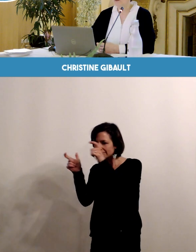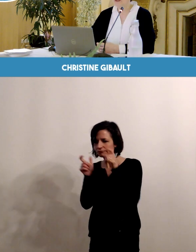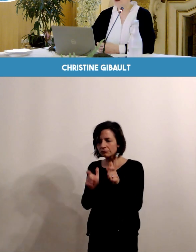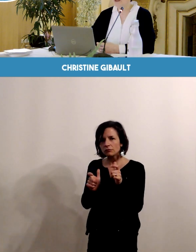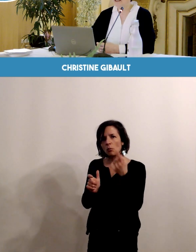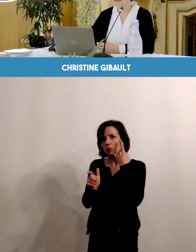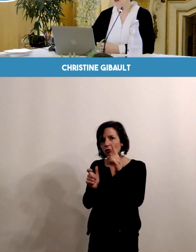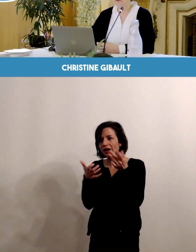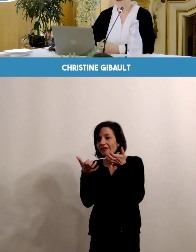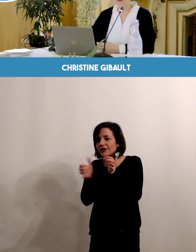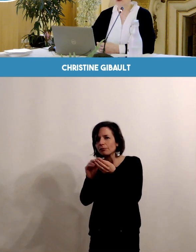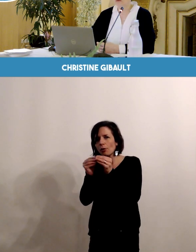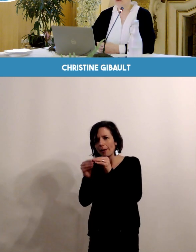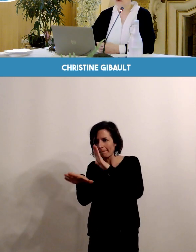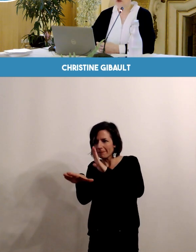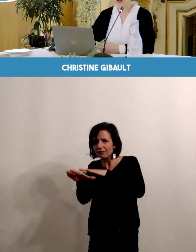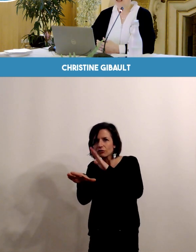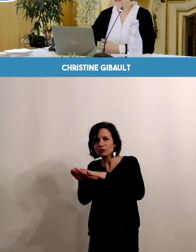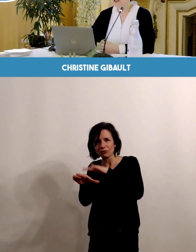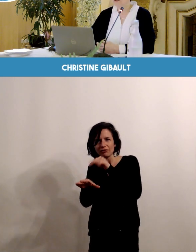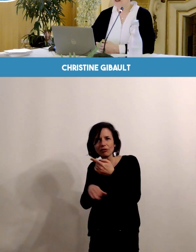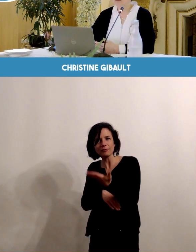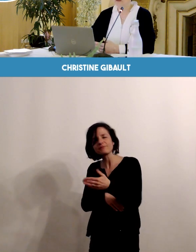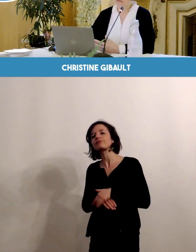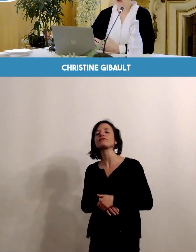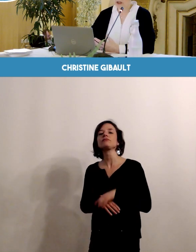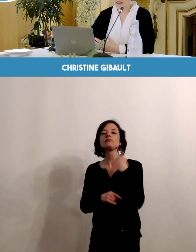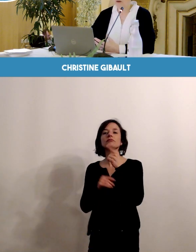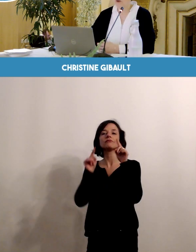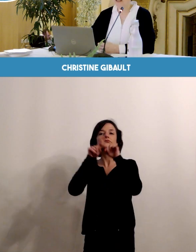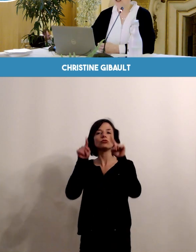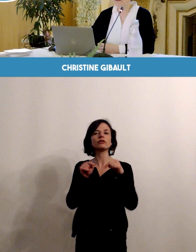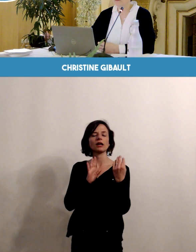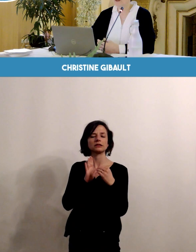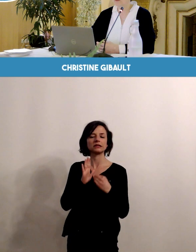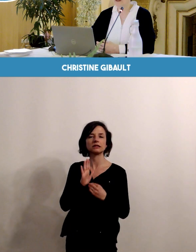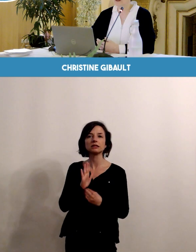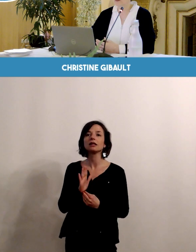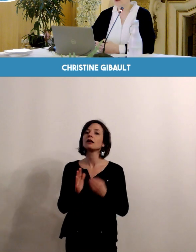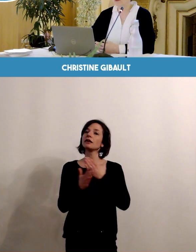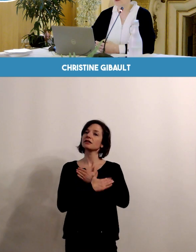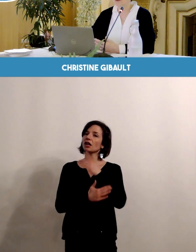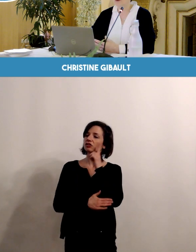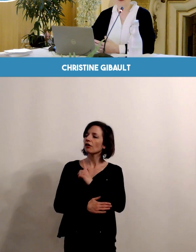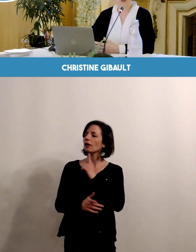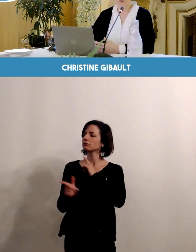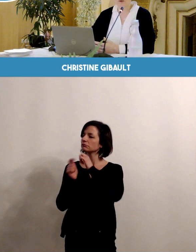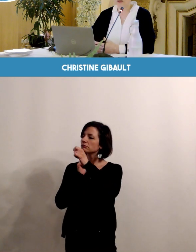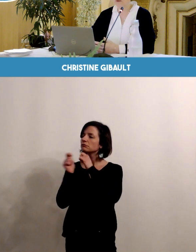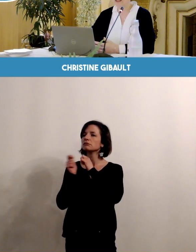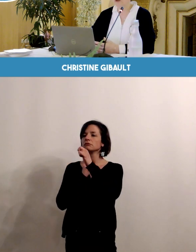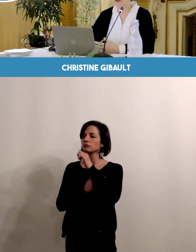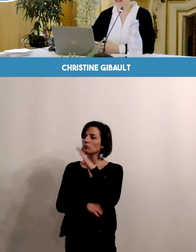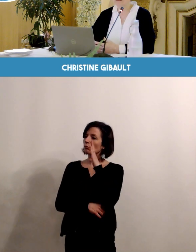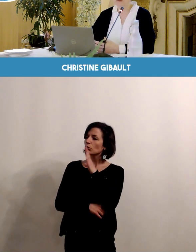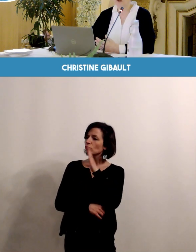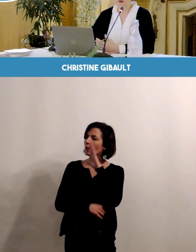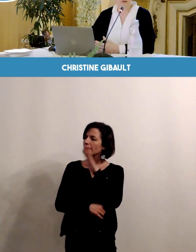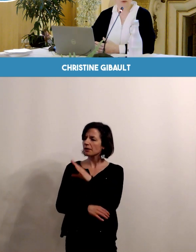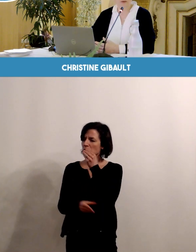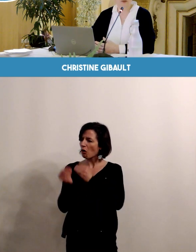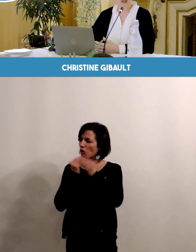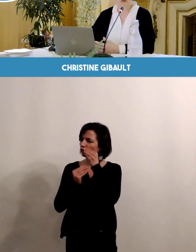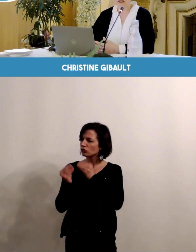Dans le bilan prénatal de prévention, la sage-femme, généralement, la sage-femme fait le point avec vous sur vos besoins nutritionnels